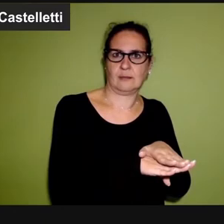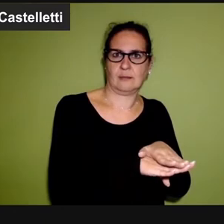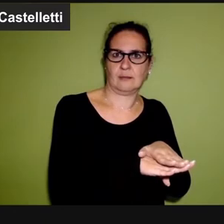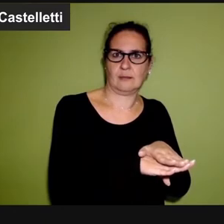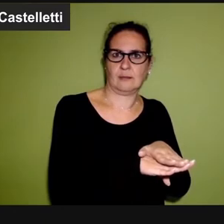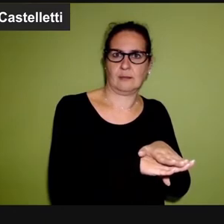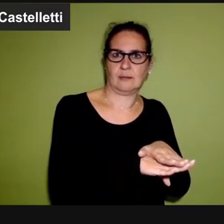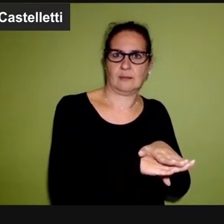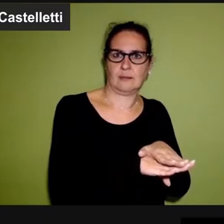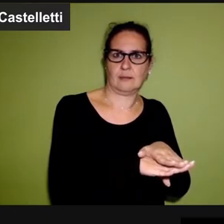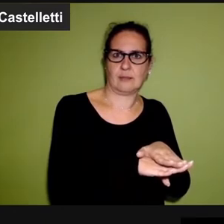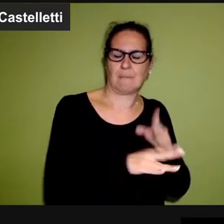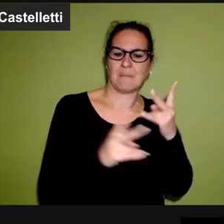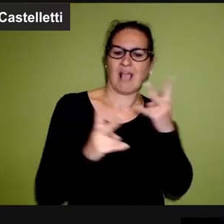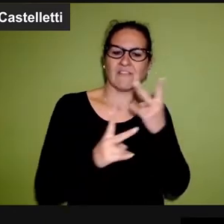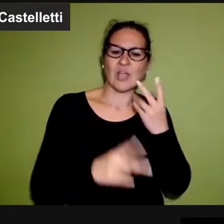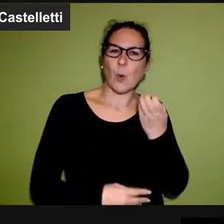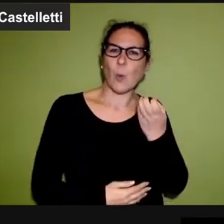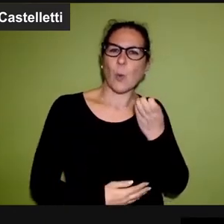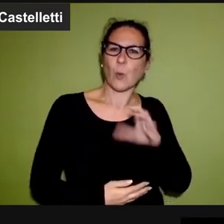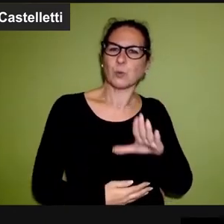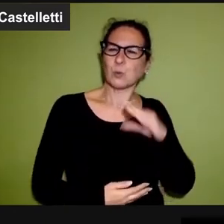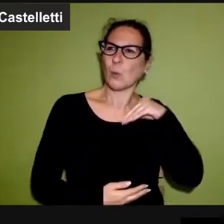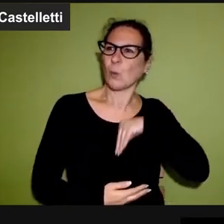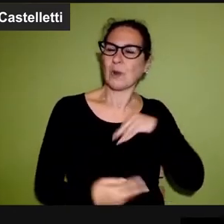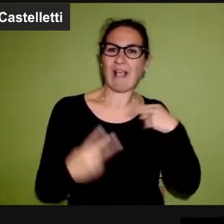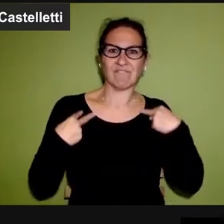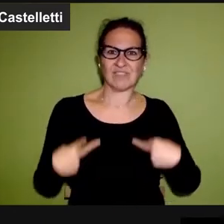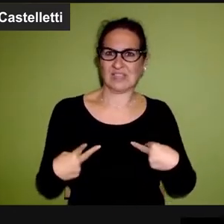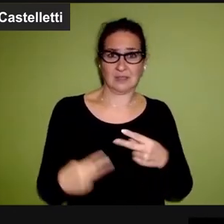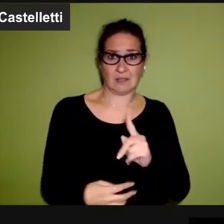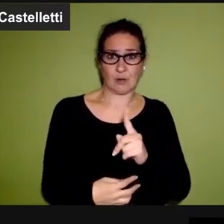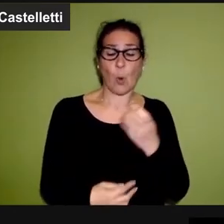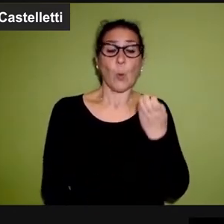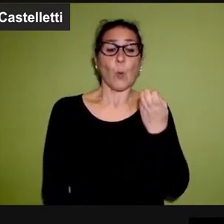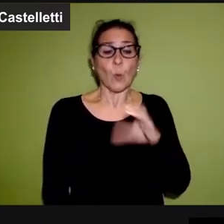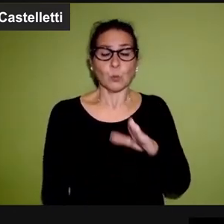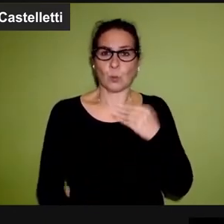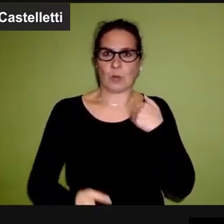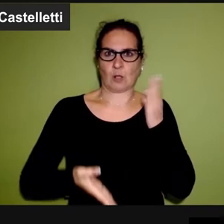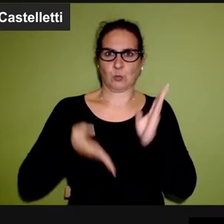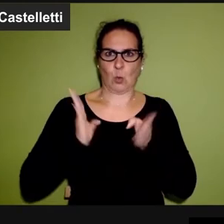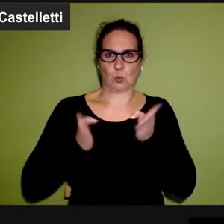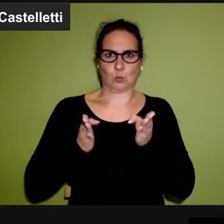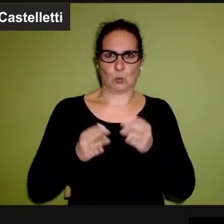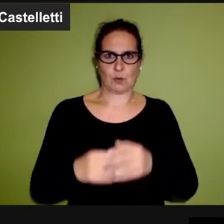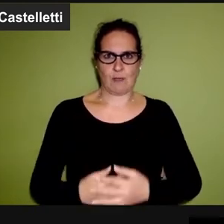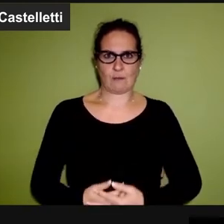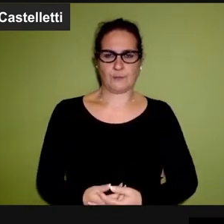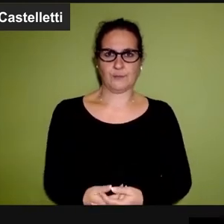non ha una cultura della vita, ha una cultura della tortura.